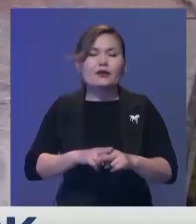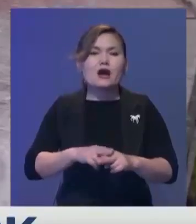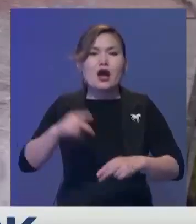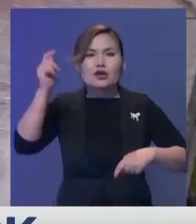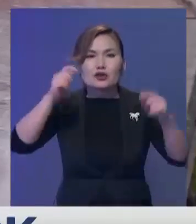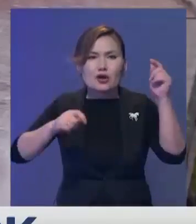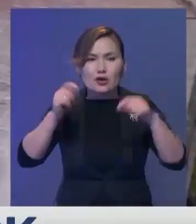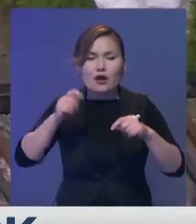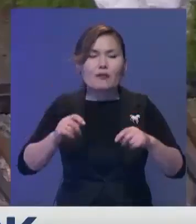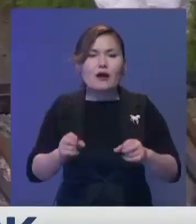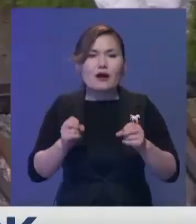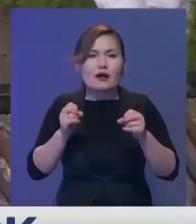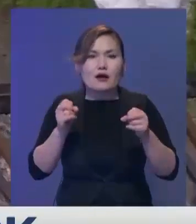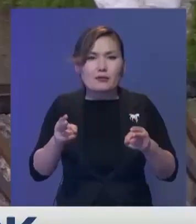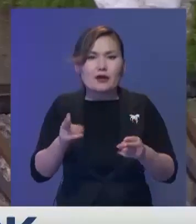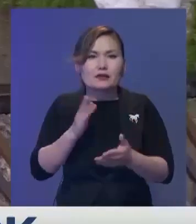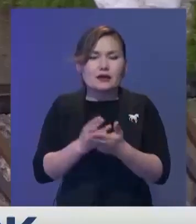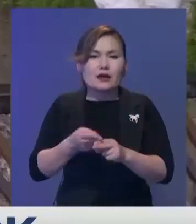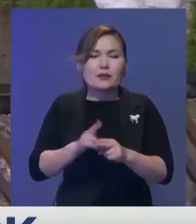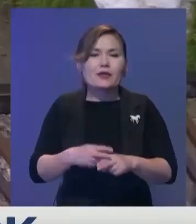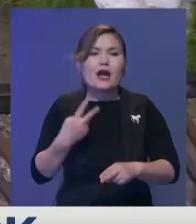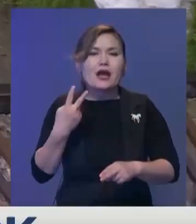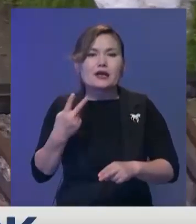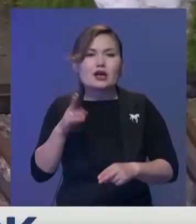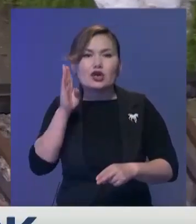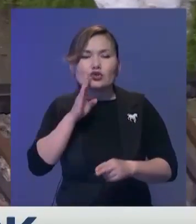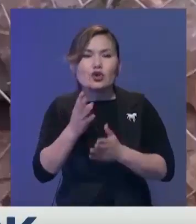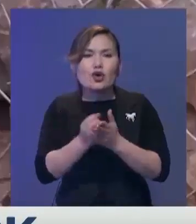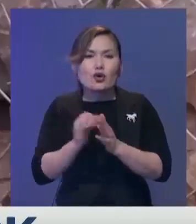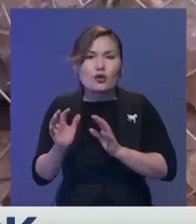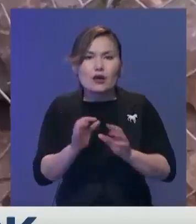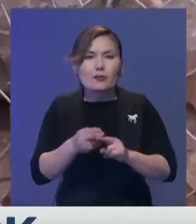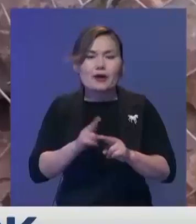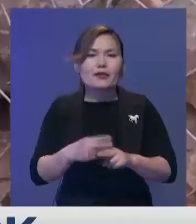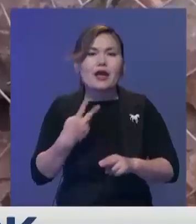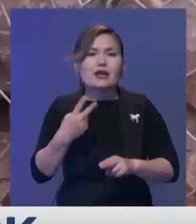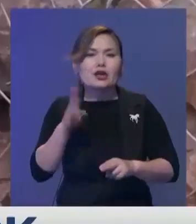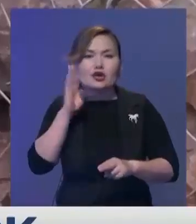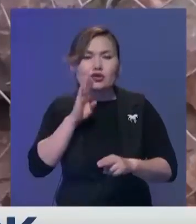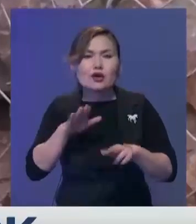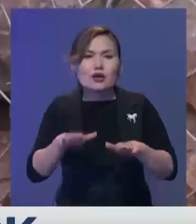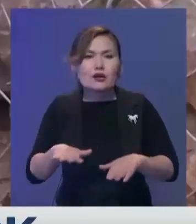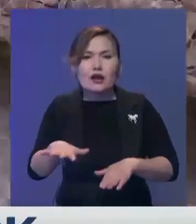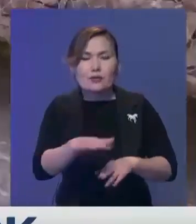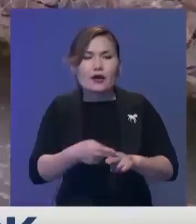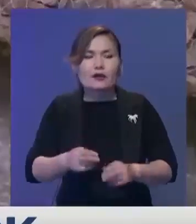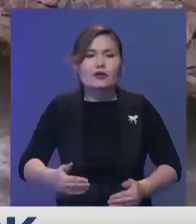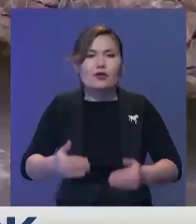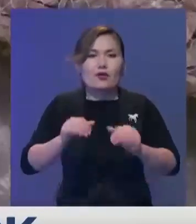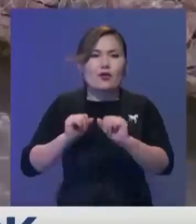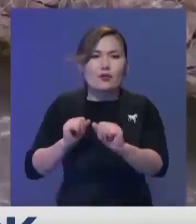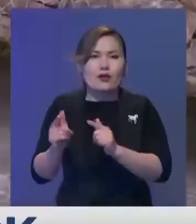шашын түсіуі мүмкін. Құлау мағында екі су қоймасы, екі су тоғаны, бір бөген, үш гидротерап пен екі